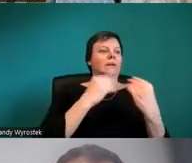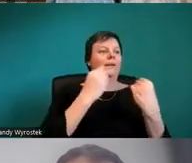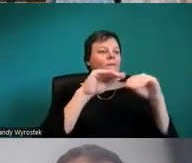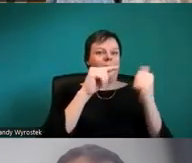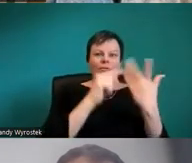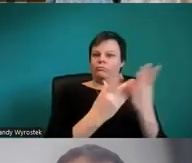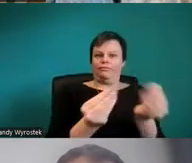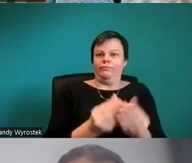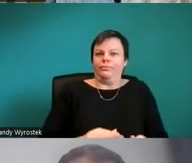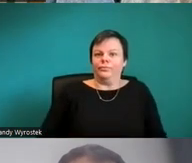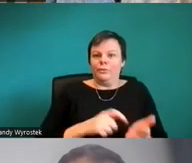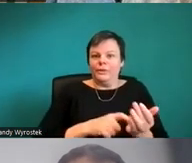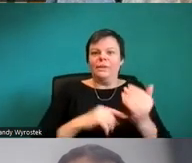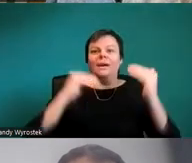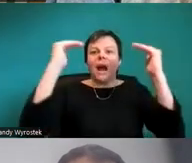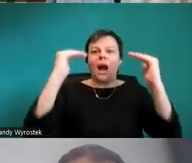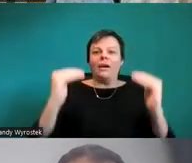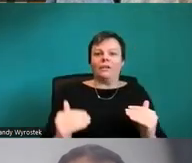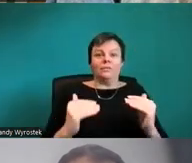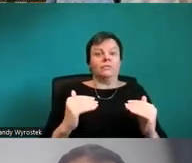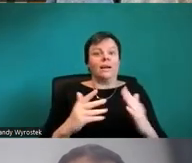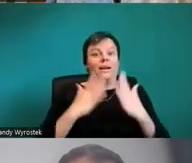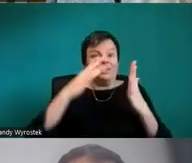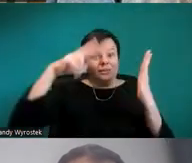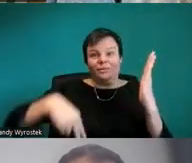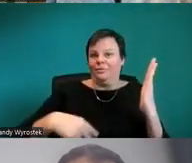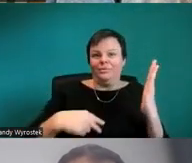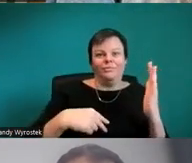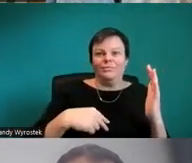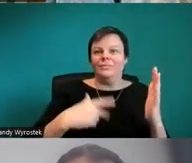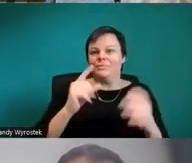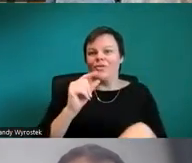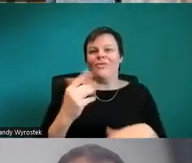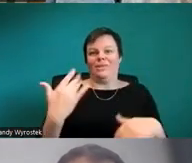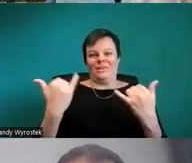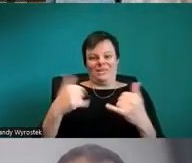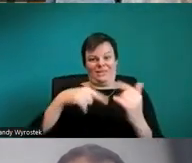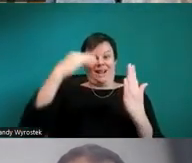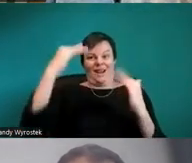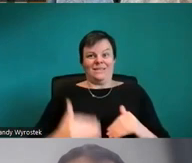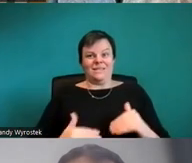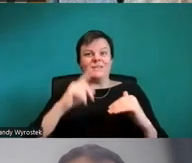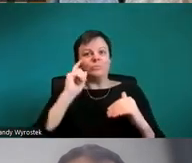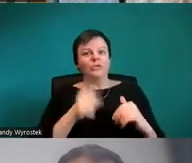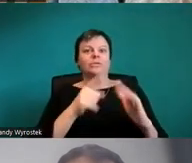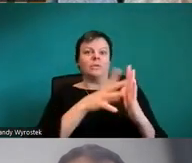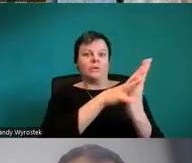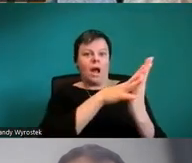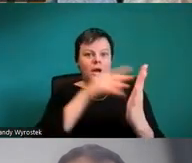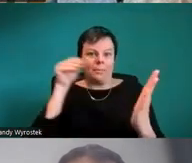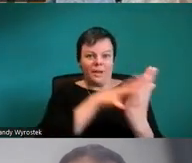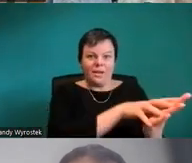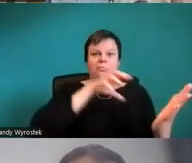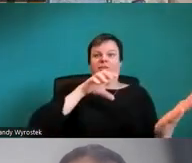zweite Folie machen oder vielleicht noch auf der Folie hinzufügen. Das wäre ja auch möglich, könnte man auch machen. Aber wenn man das nicht möchte, auf eine zweite